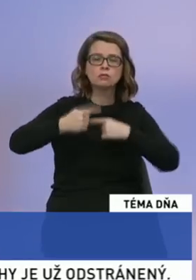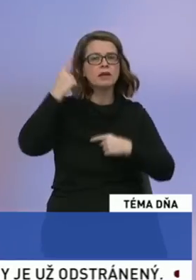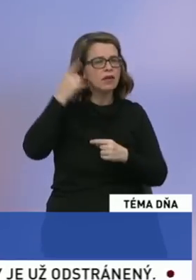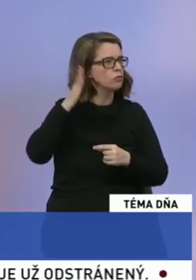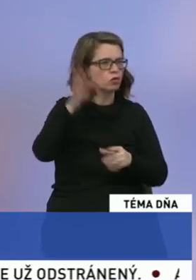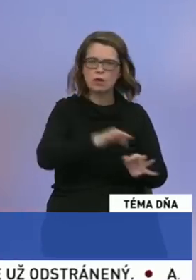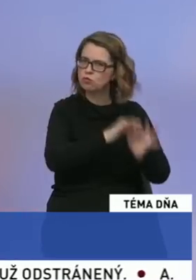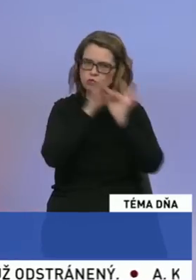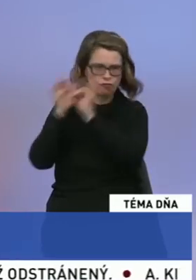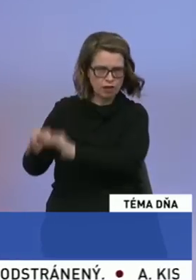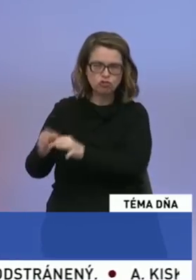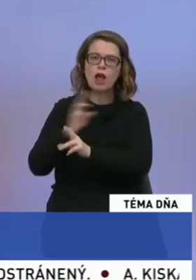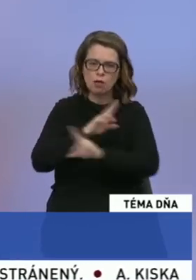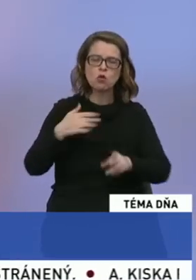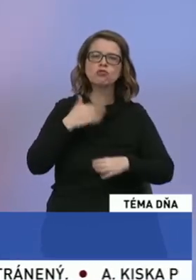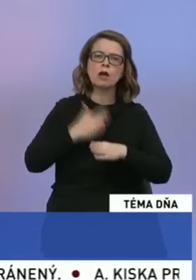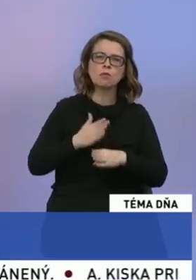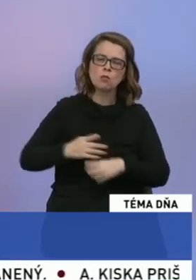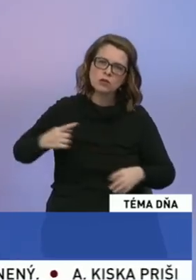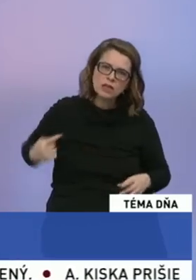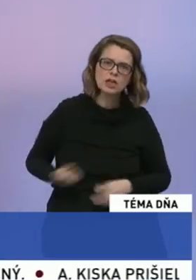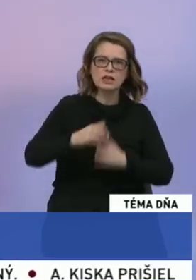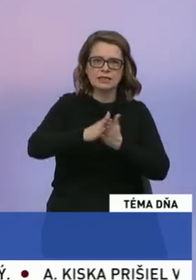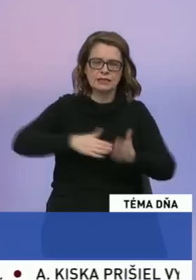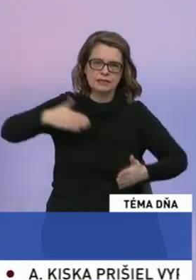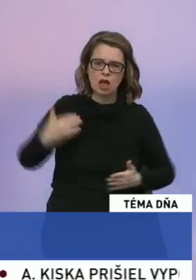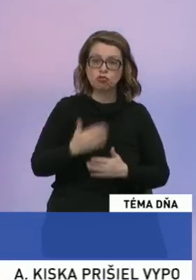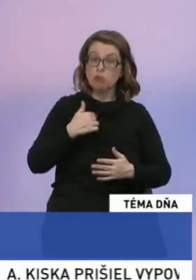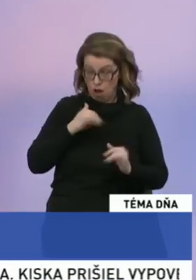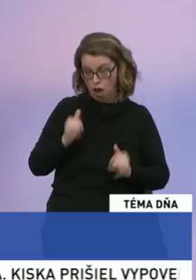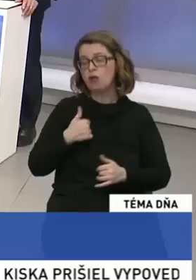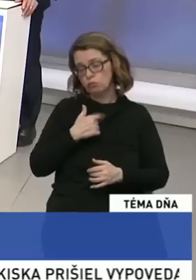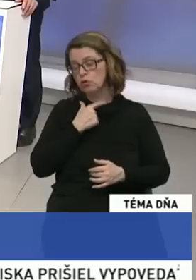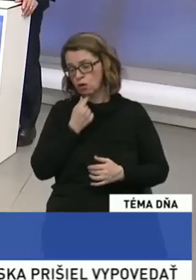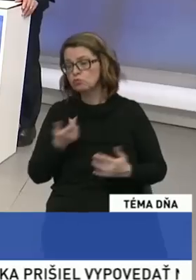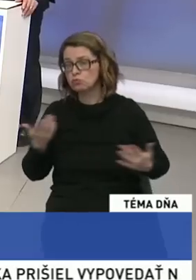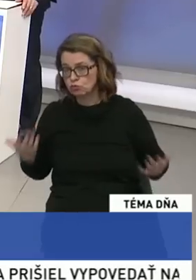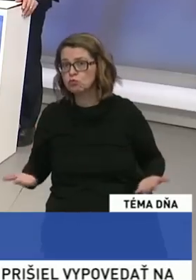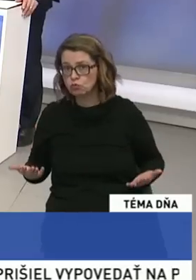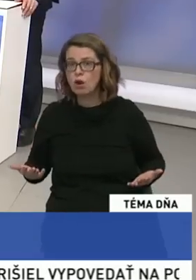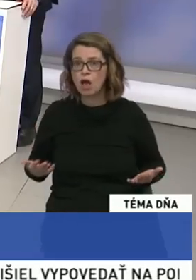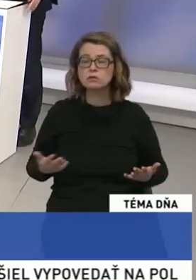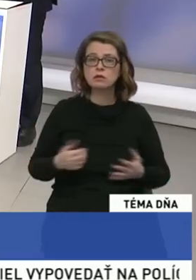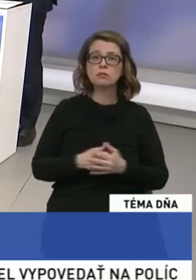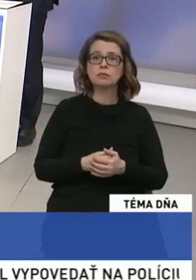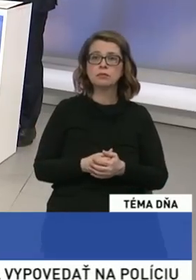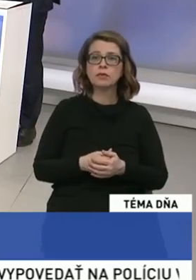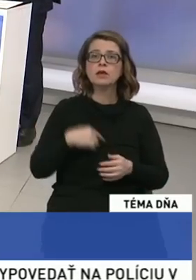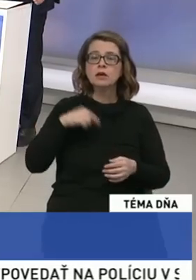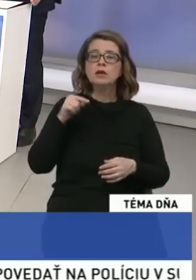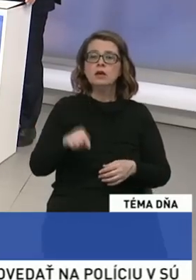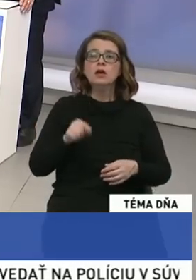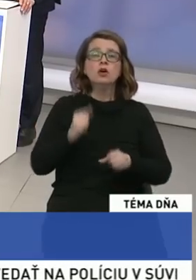môžu nám pomôcť v naštartovaní. Súhlasím s naozaj tá administratívna záťaž je stále veľká napriek tomu, že sa robia